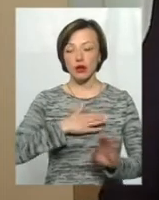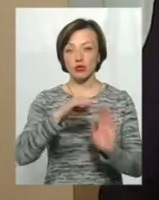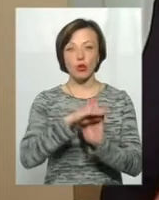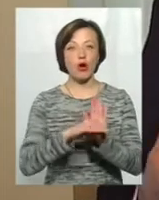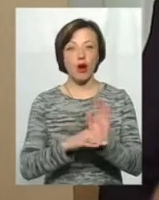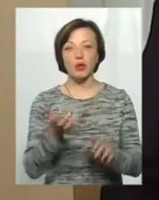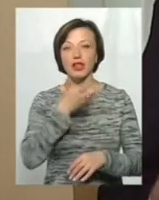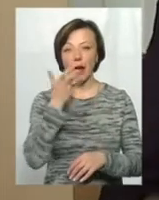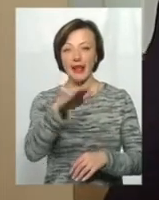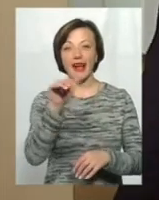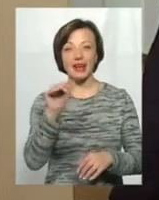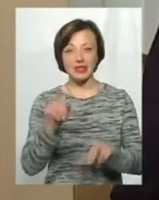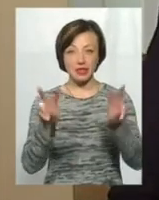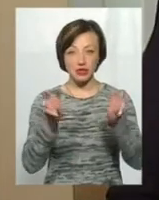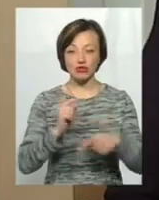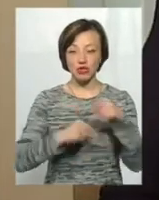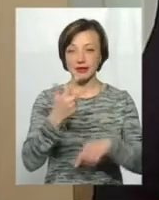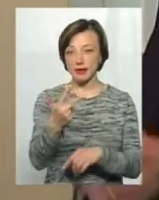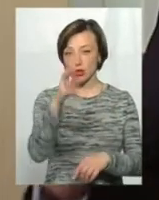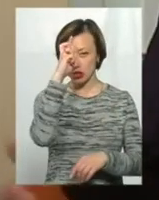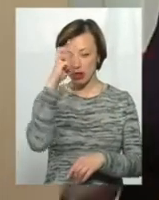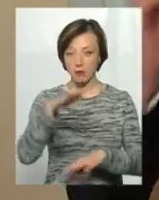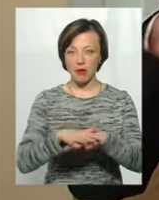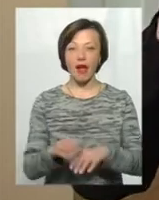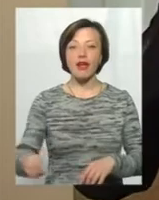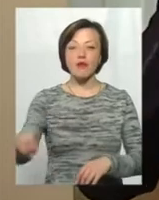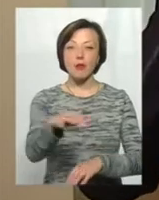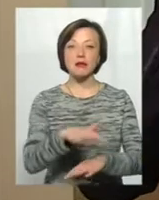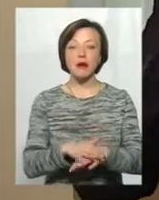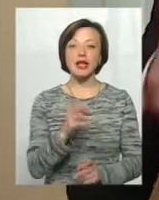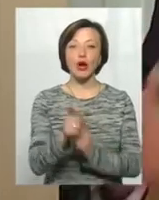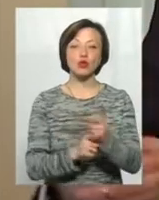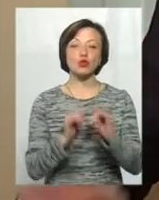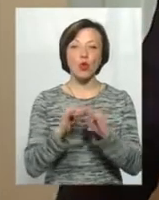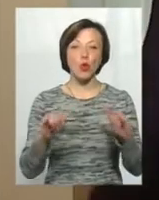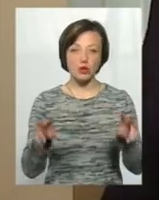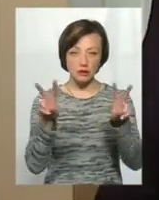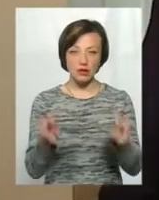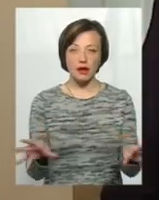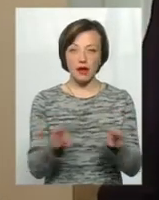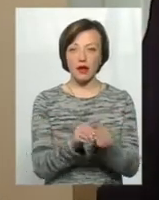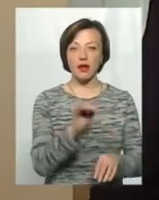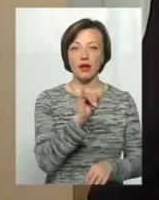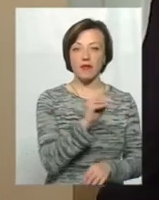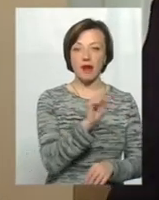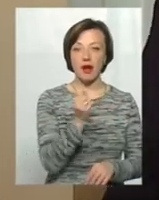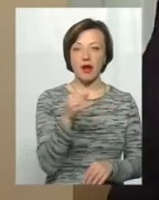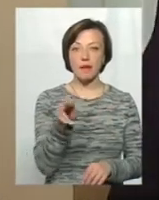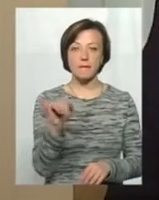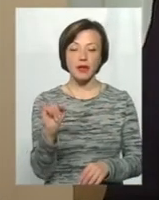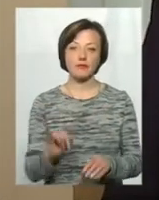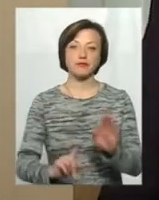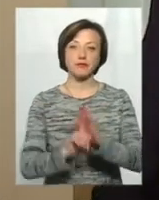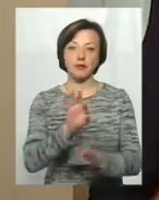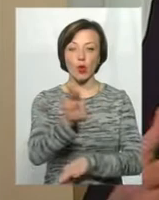теплих кредитів через три державних банків, Європейський банк реконструкції розвитку разом з E5P заснувала новий проєкт IQ